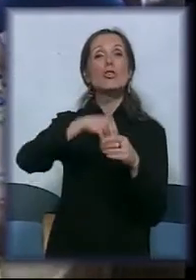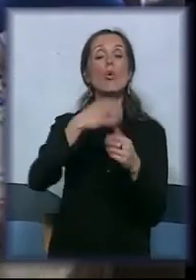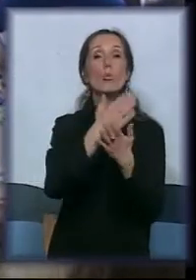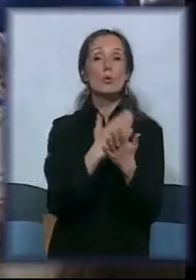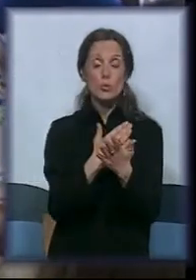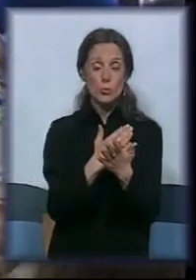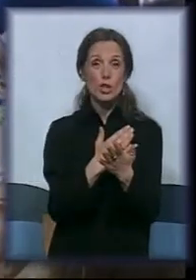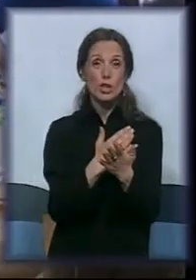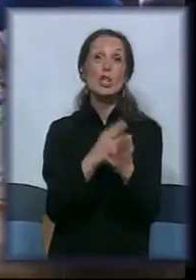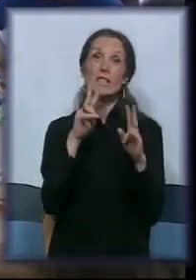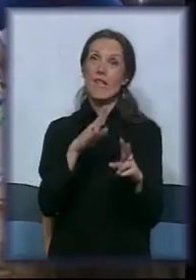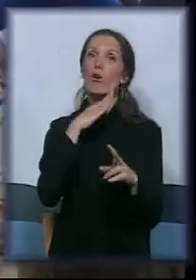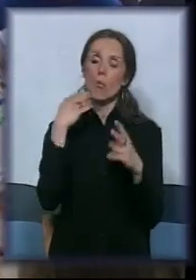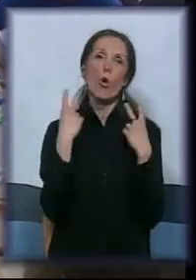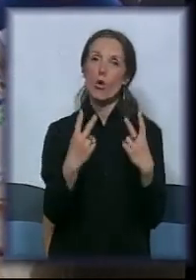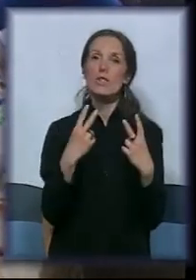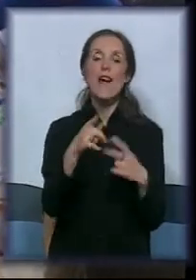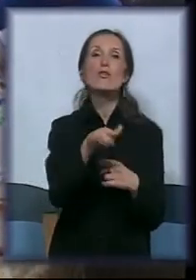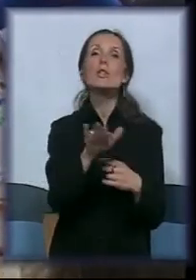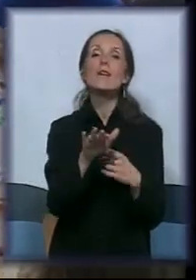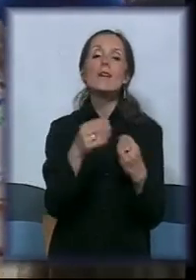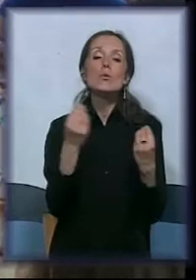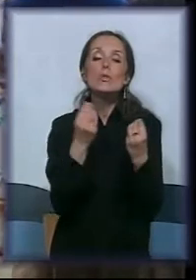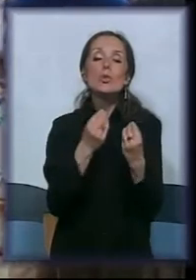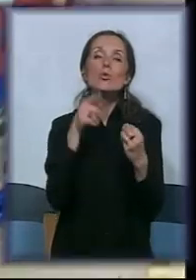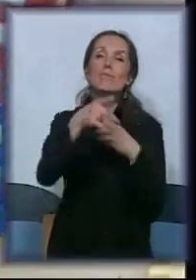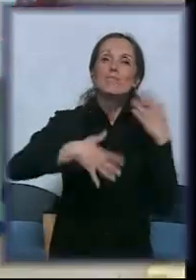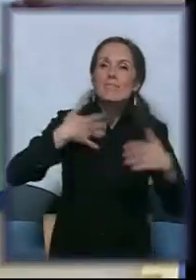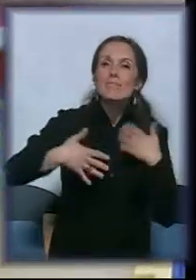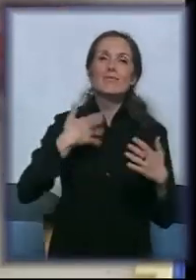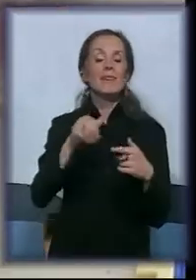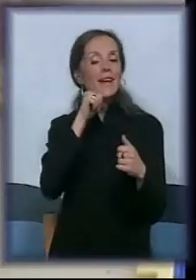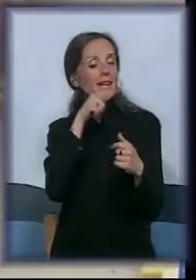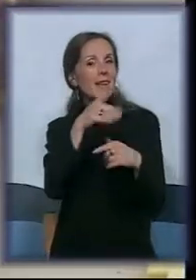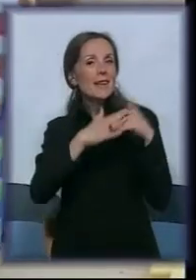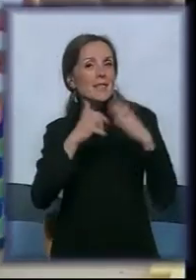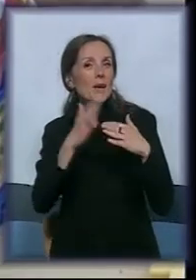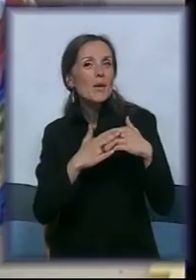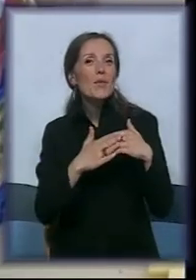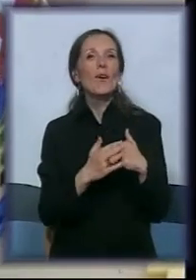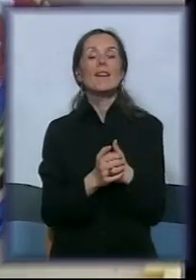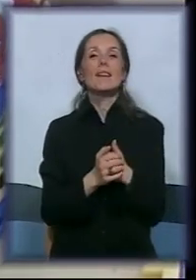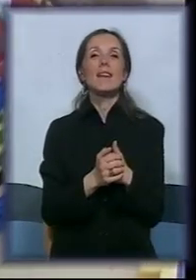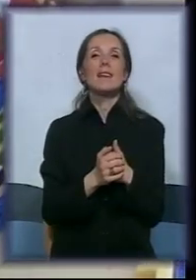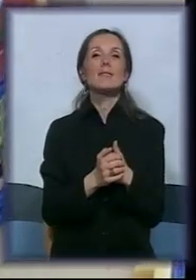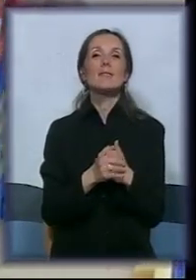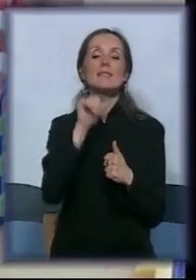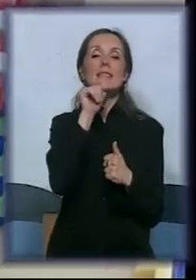mnogo znači za decu, jer su i srećnija i zadovoljnija i,